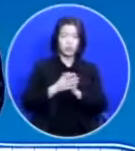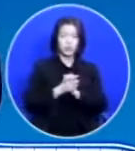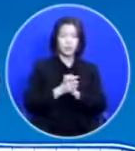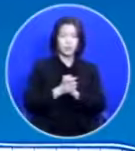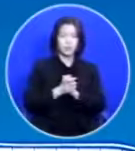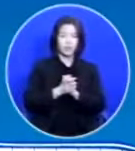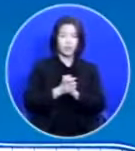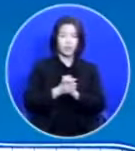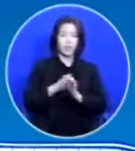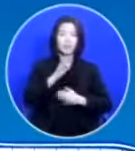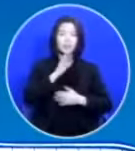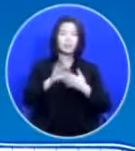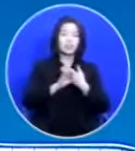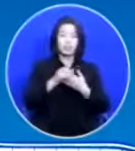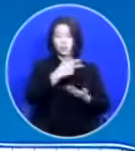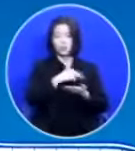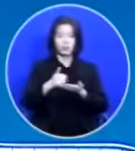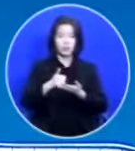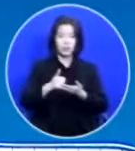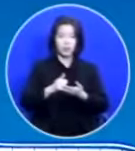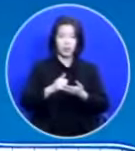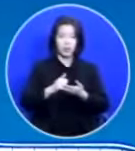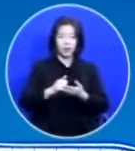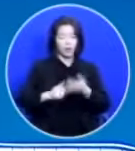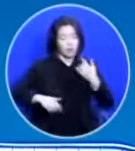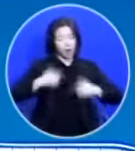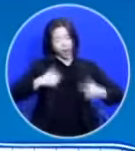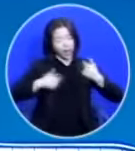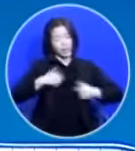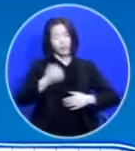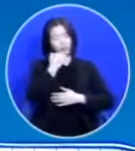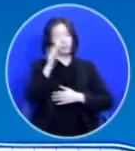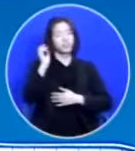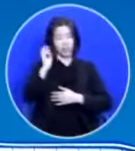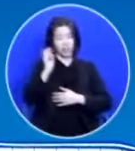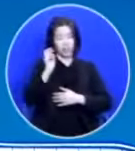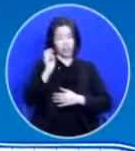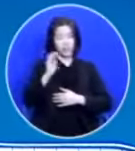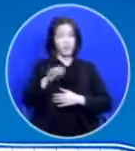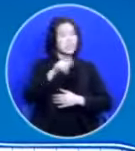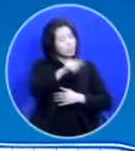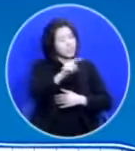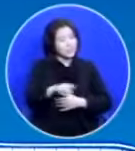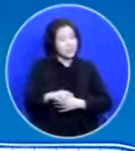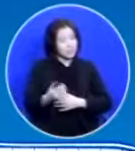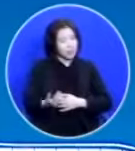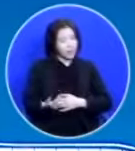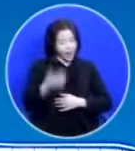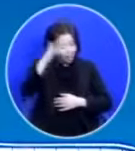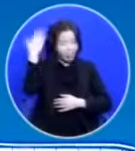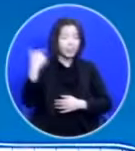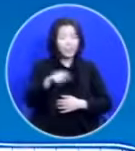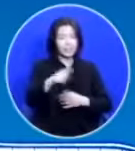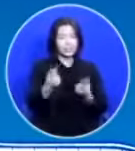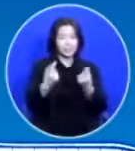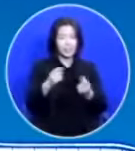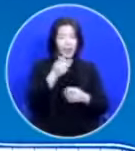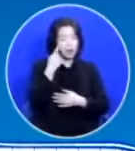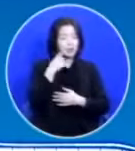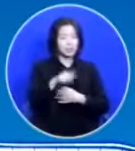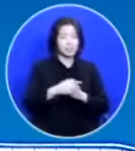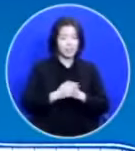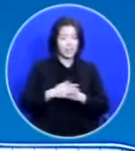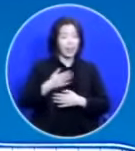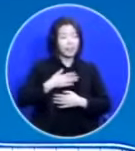그러면 주님이 막 기뻐 웃으실 거예요 너 진작 그렇게 하지 진작 내가